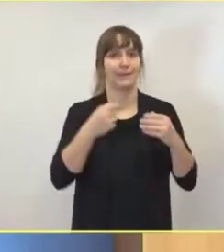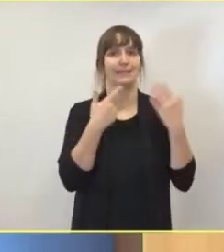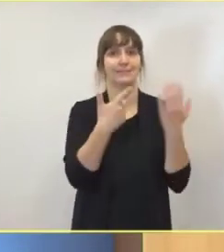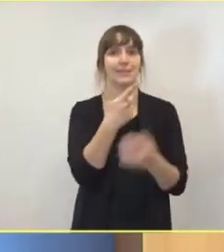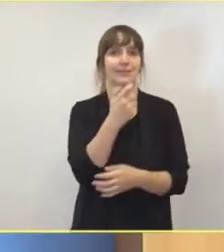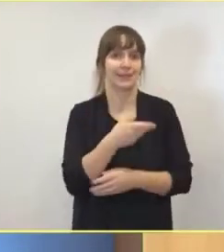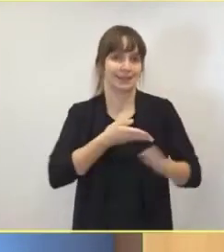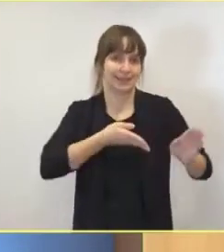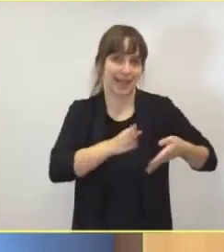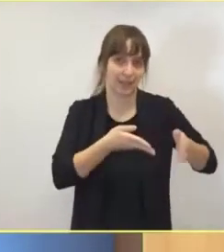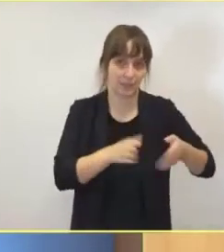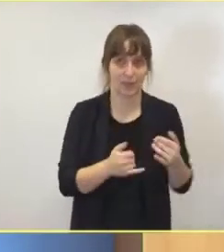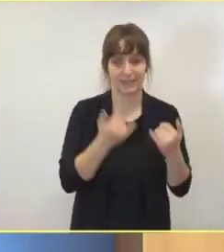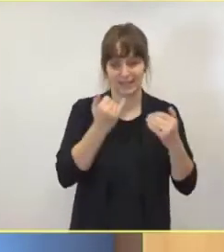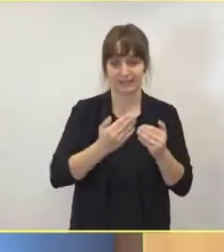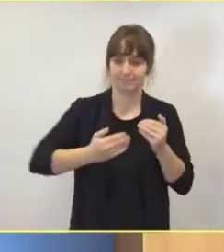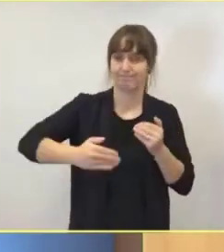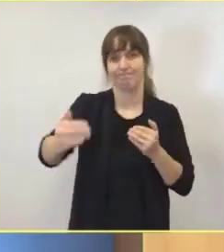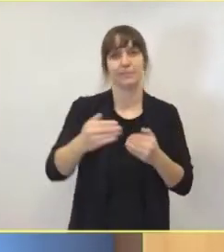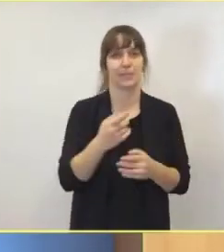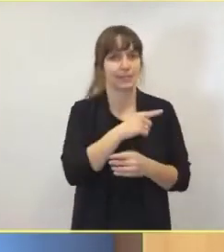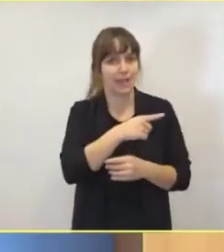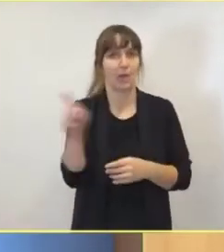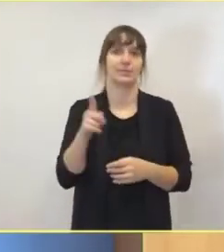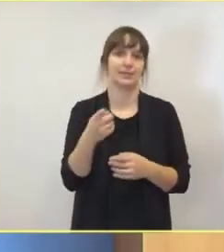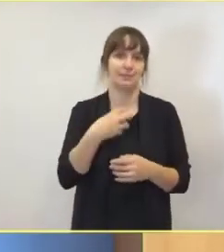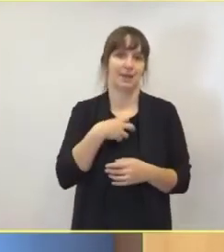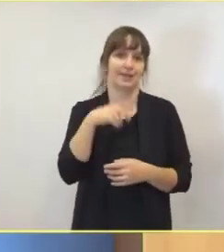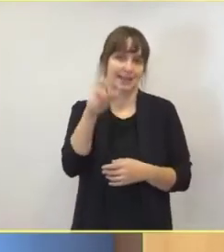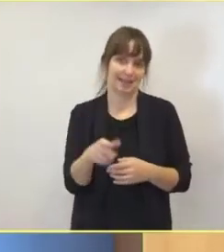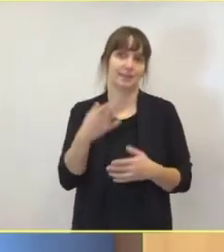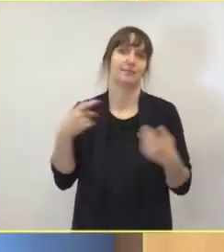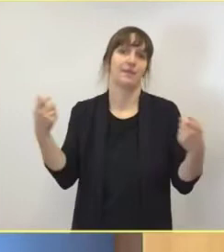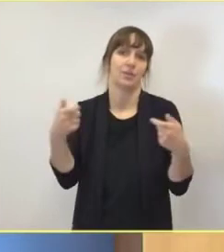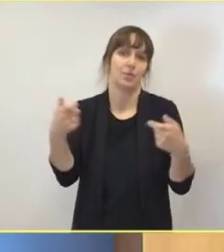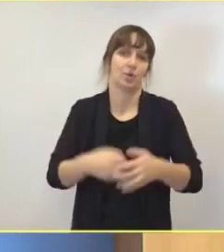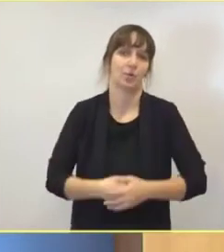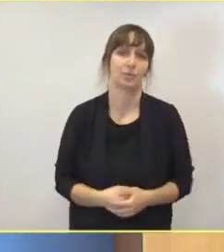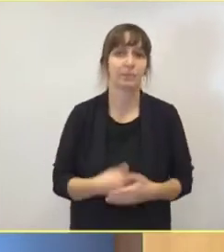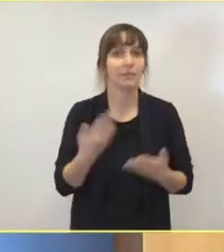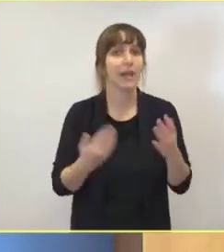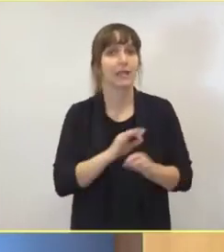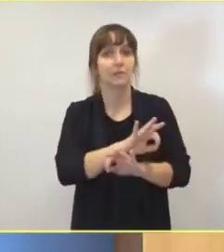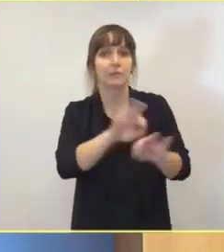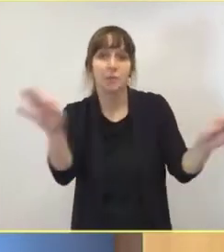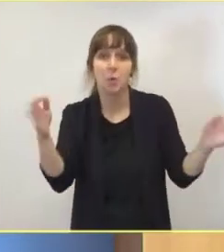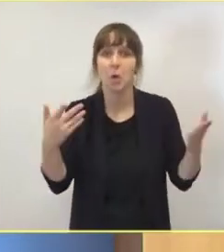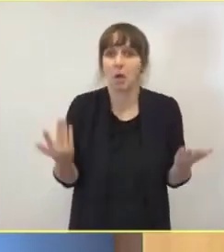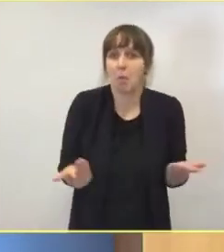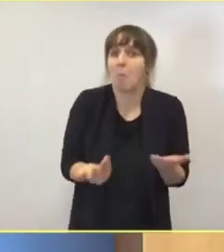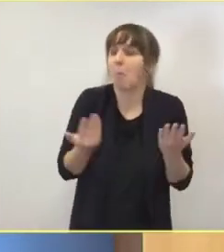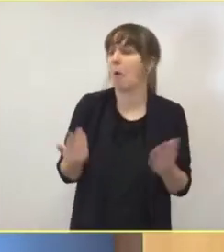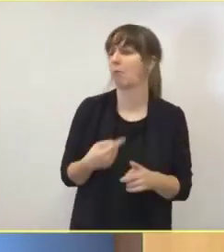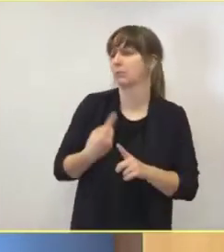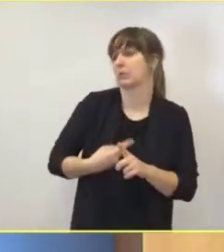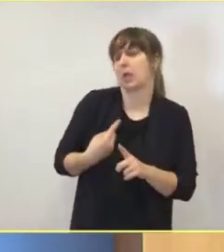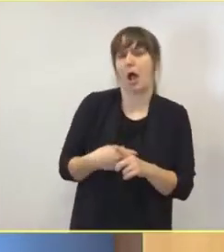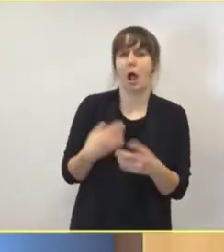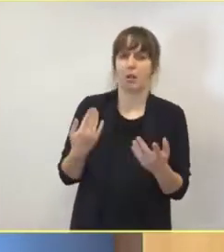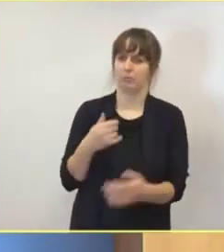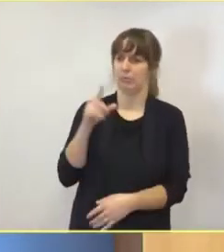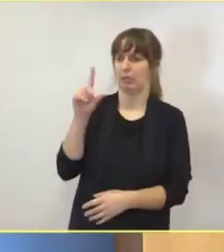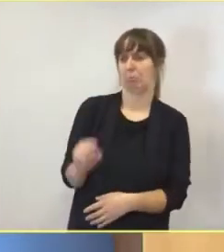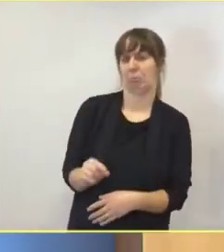tausendsten Covid-Patienten, den wir stationär versorgen. Die Zahlen mögen für Sie jetzt relativ klein ausschauen. Ich